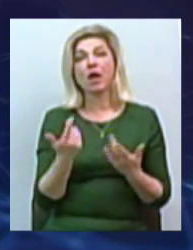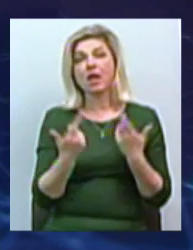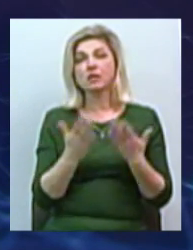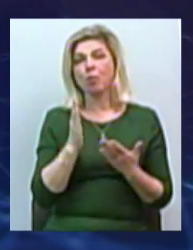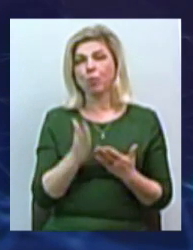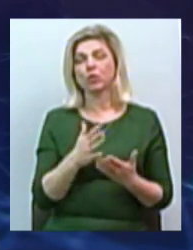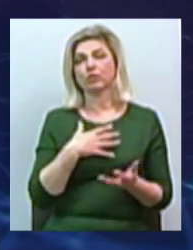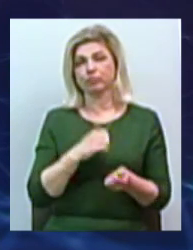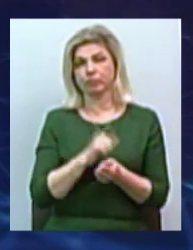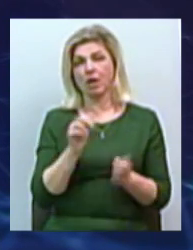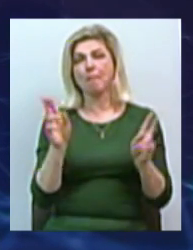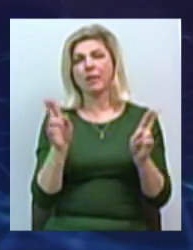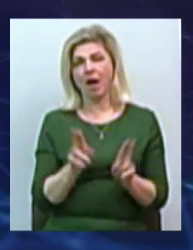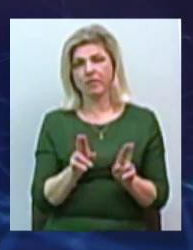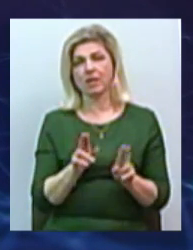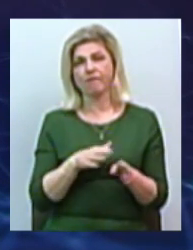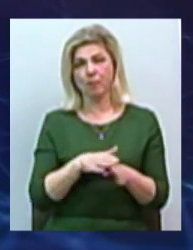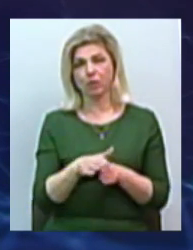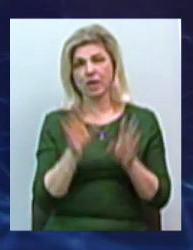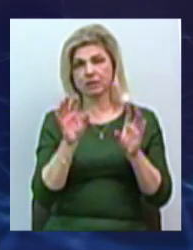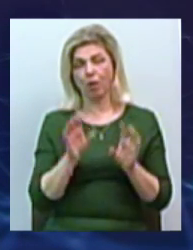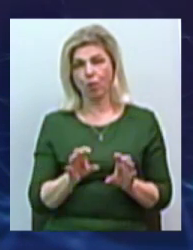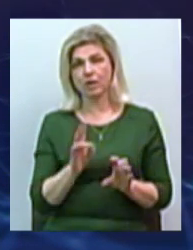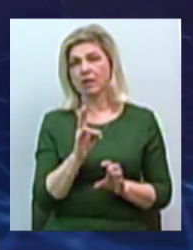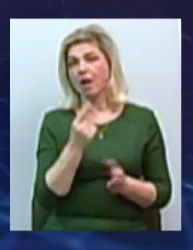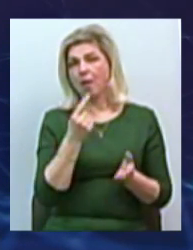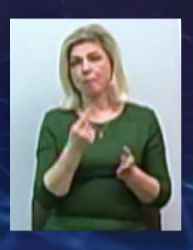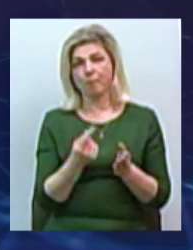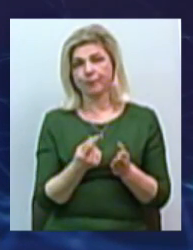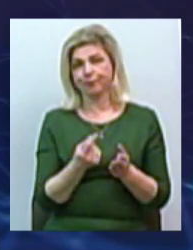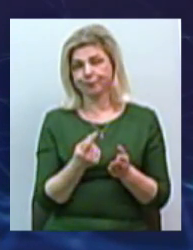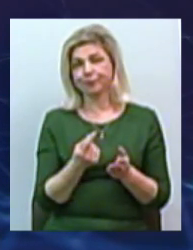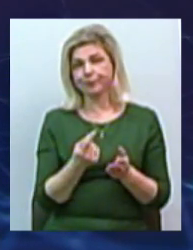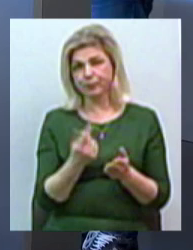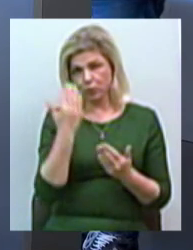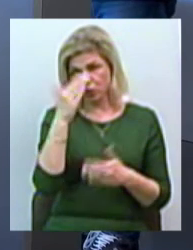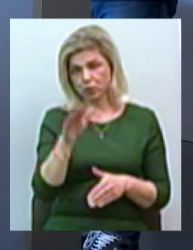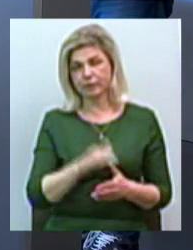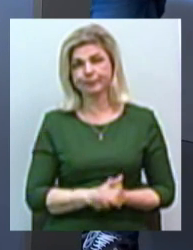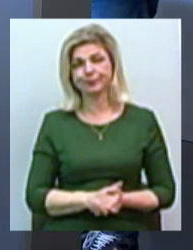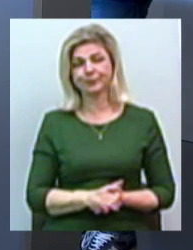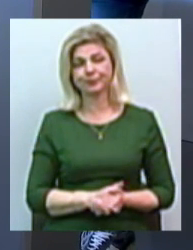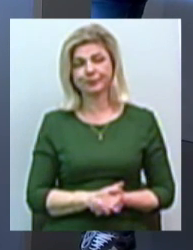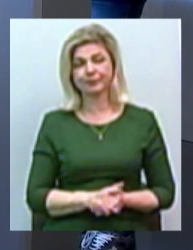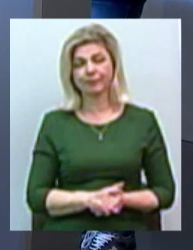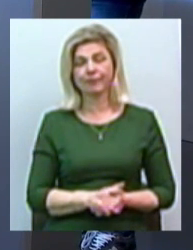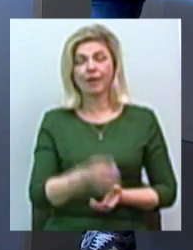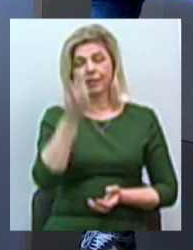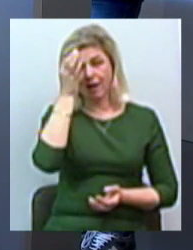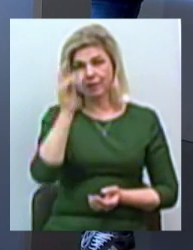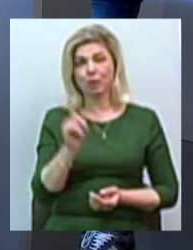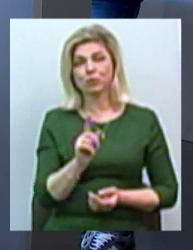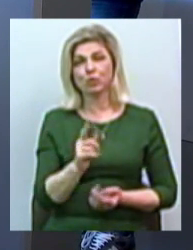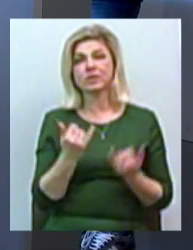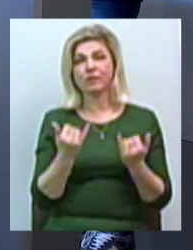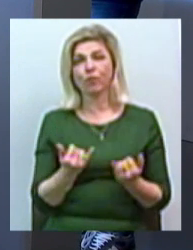жорстке правило соблюдення цього закону, і не з'явиться опять тіньовий ринок. Дякую, Володимир. Нагадаю, шановні гречі, що